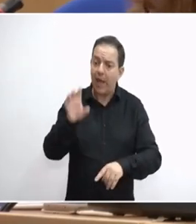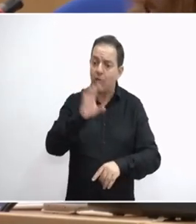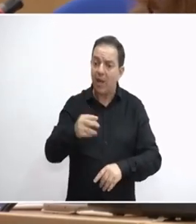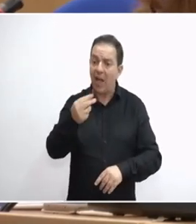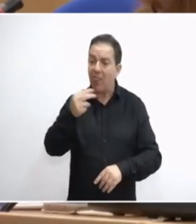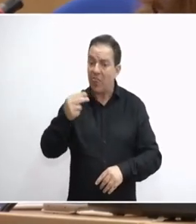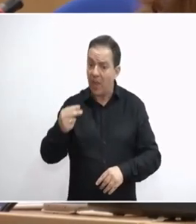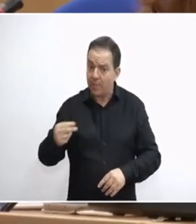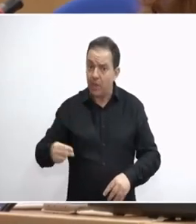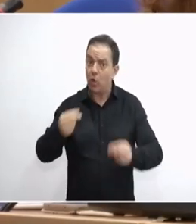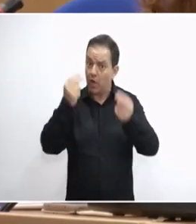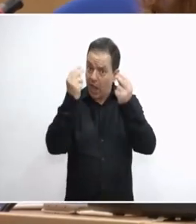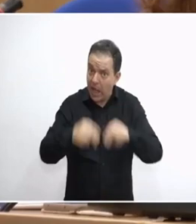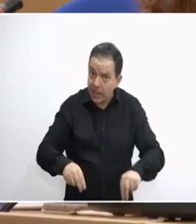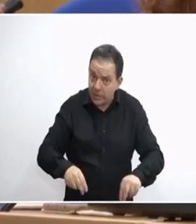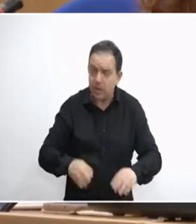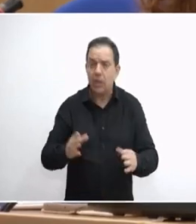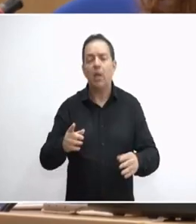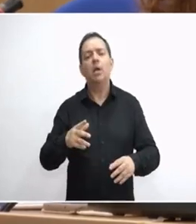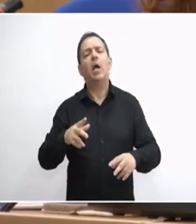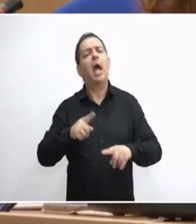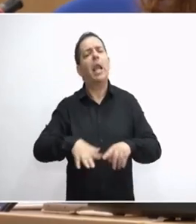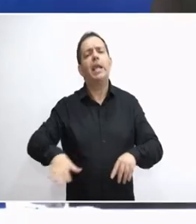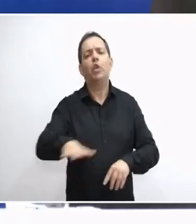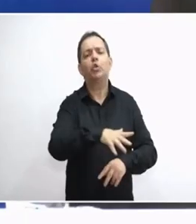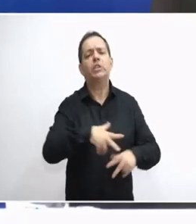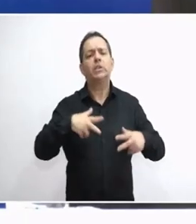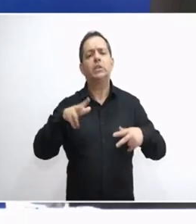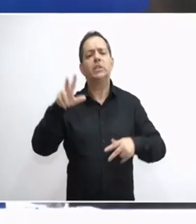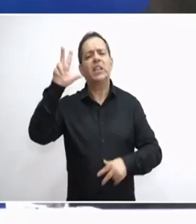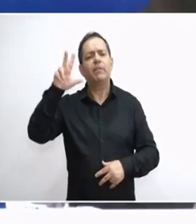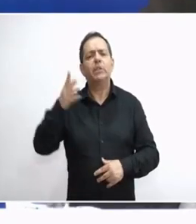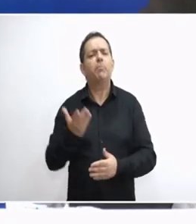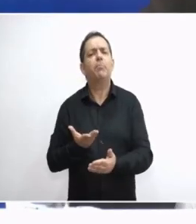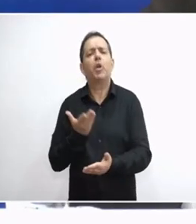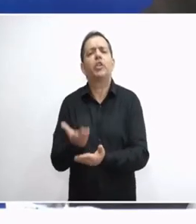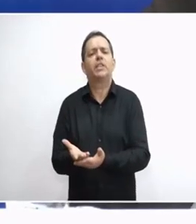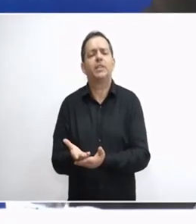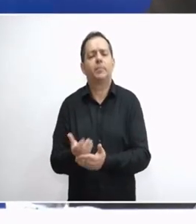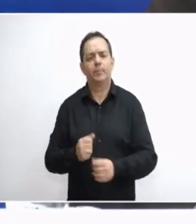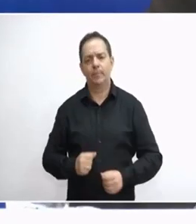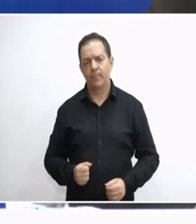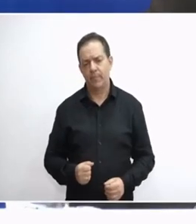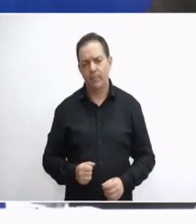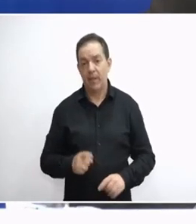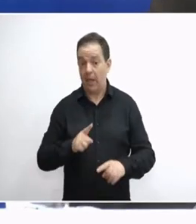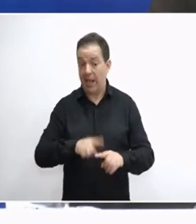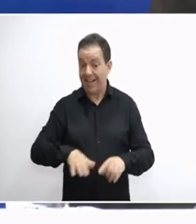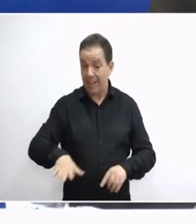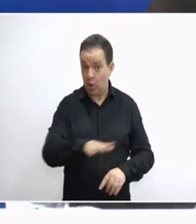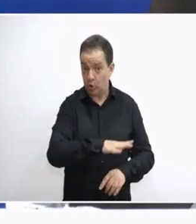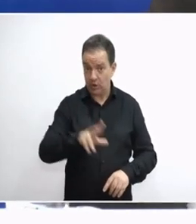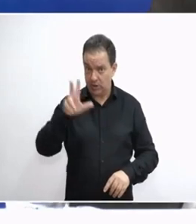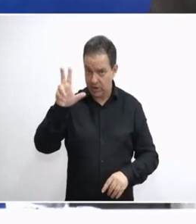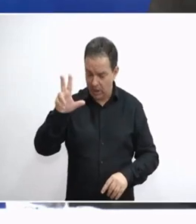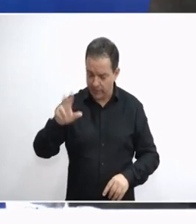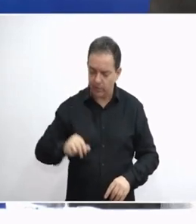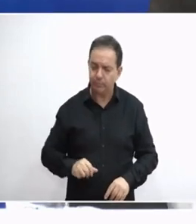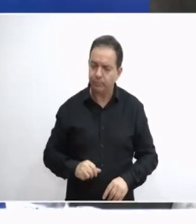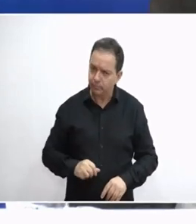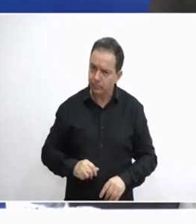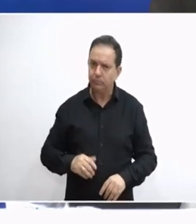σε επίπεδο νομοθεσίας, τι προτείνει η Ελλήνων Συνέλευσης. Η Ελλήνων Συνέλευση είναι έτοιμη να μπει σε ένα νέο